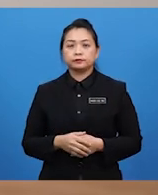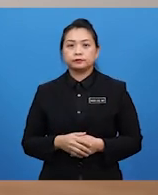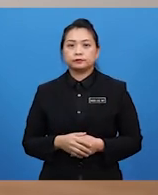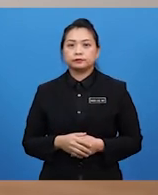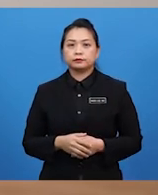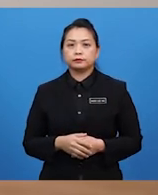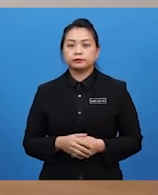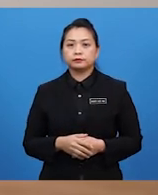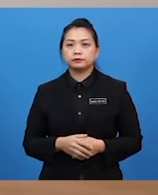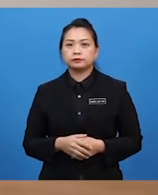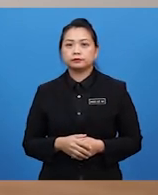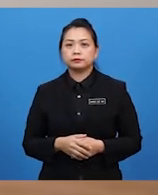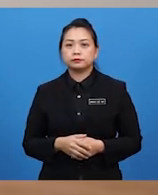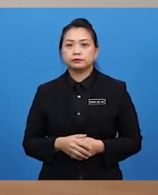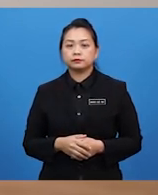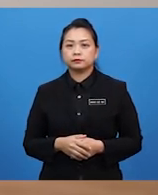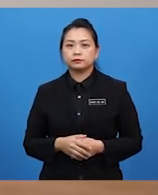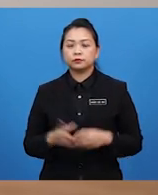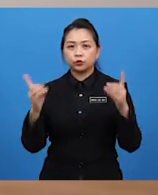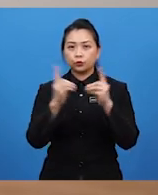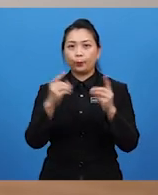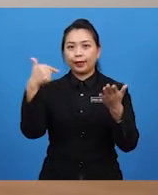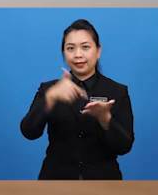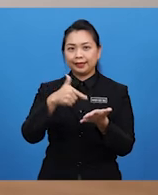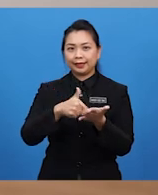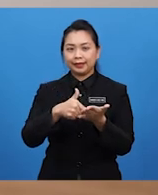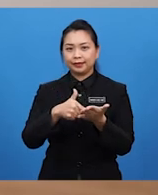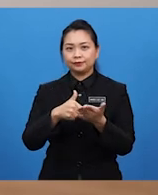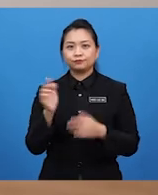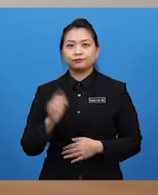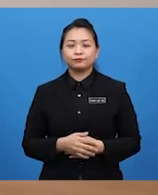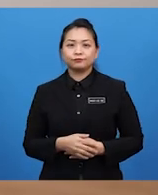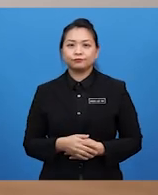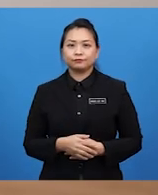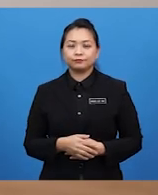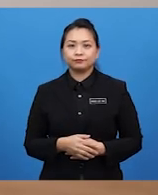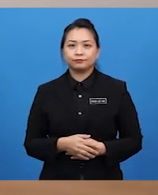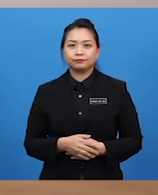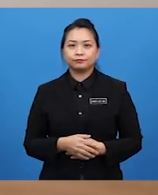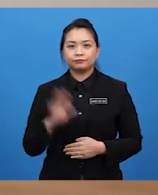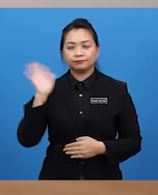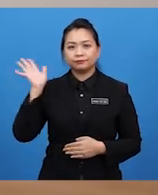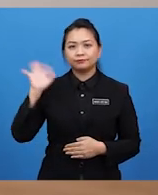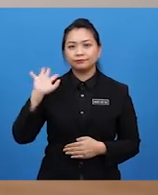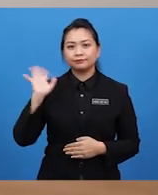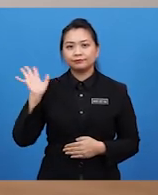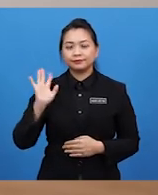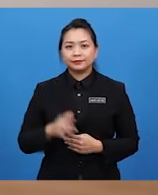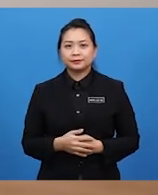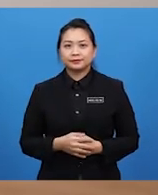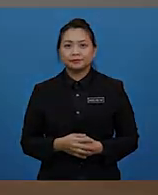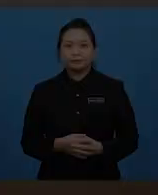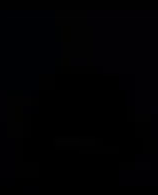dengan topik-topik seterusnya selepas ini. Betul. jumpa kita lagi dalam program Canvas SB. Jumpa lagi. Selamat tinggal.